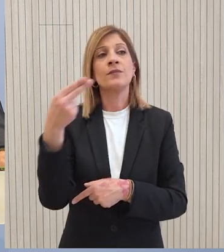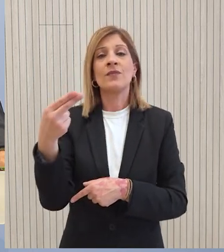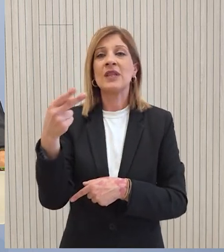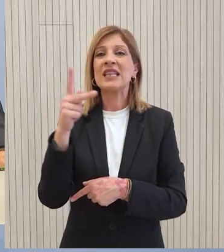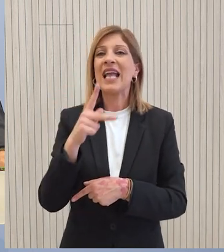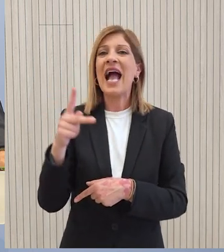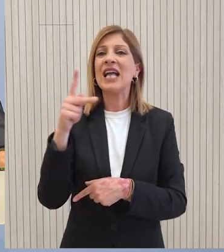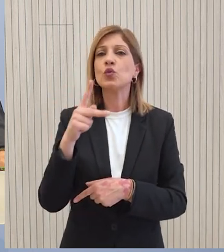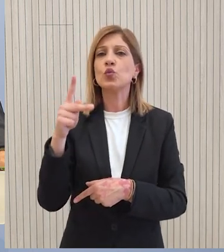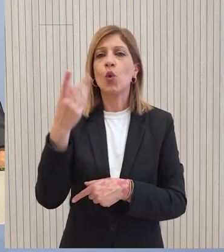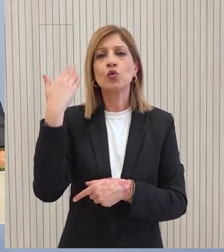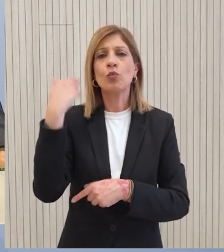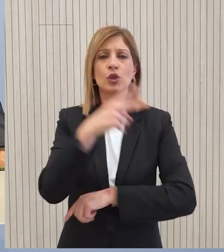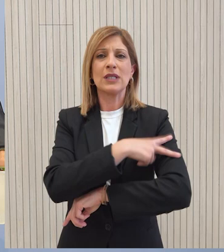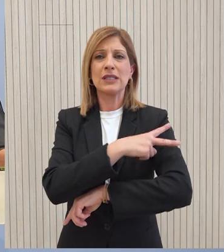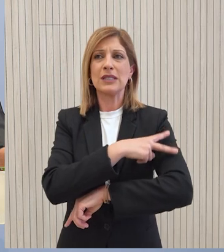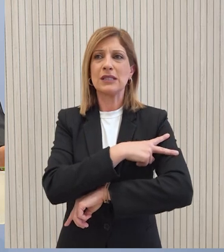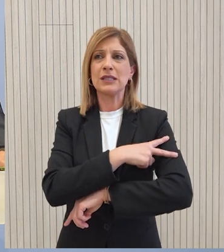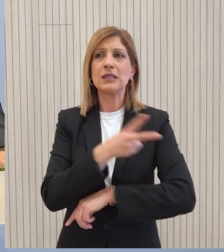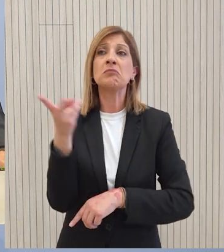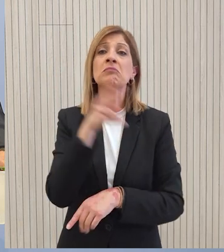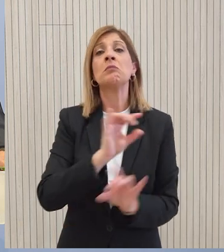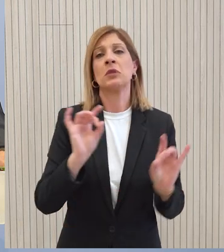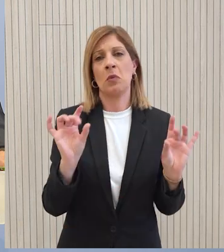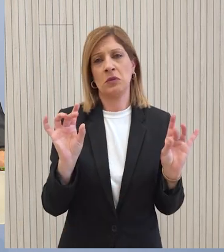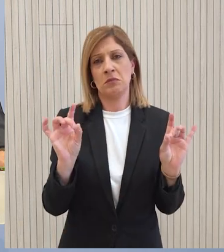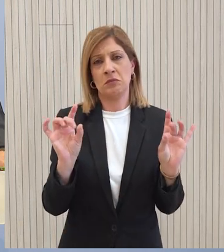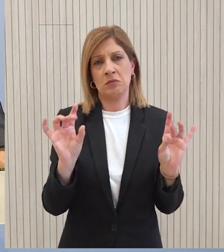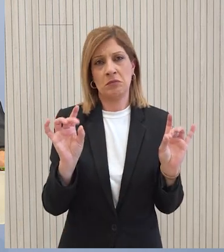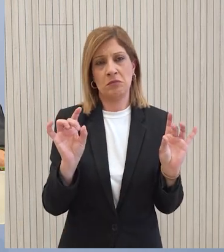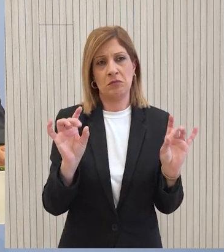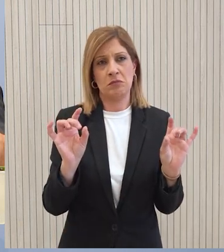Δεν έχω κάποιο σχολή Δεν έχω κάποιο σχολή Ευχαριστώ